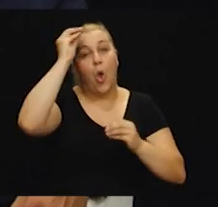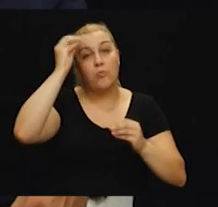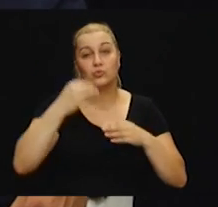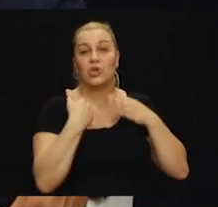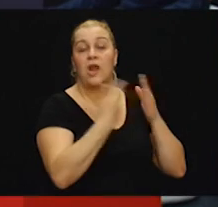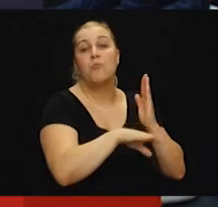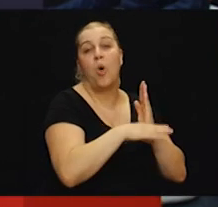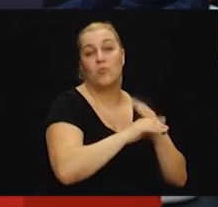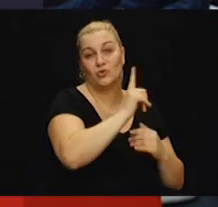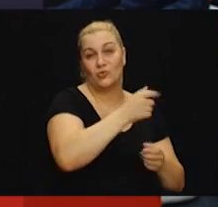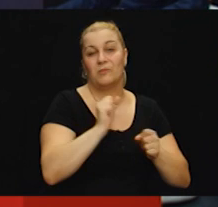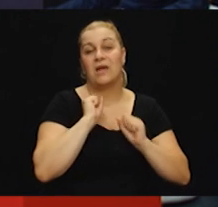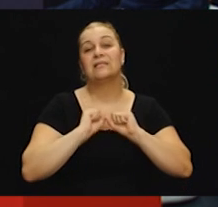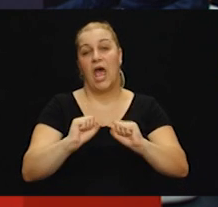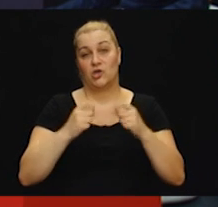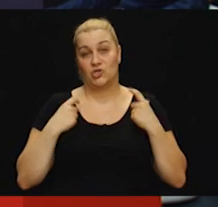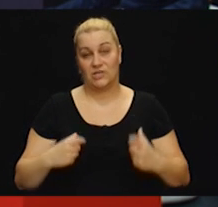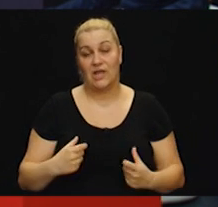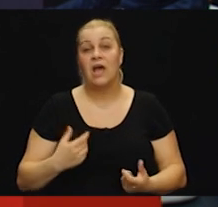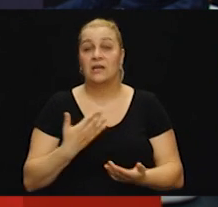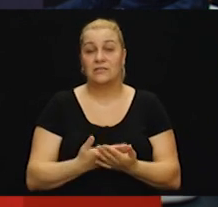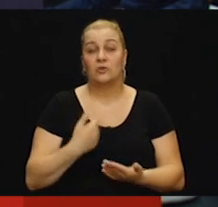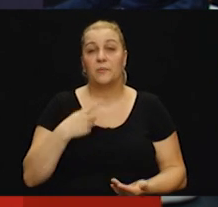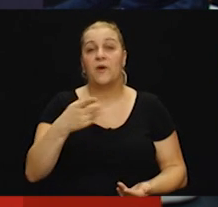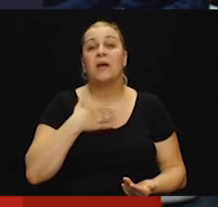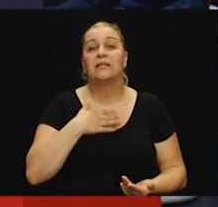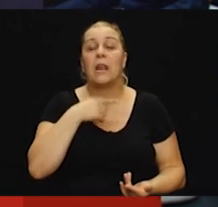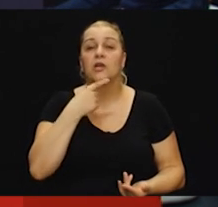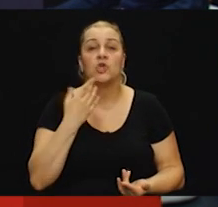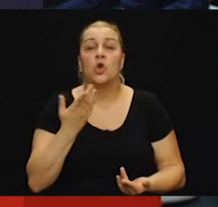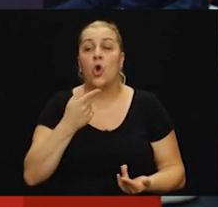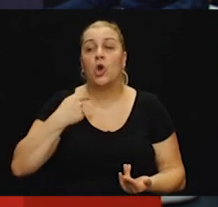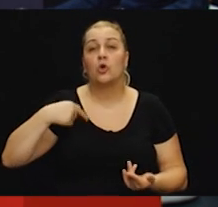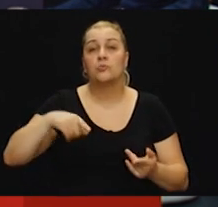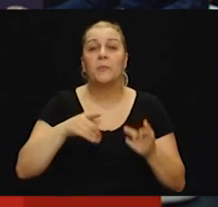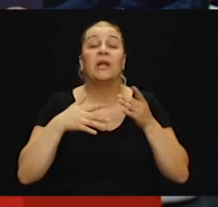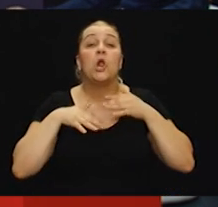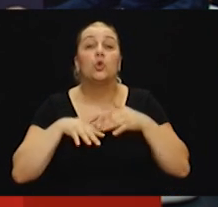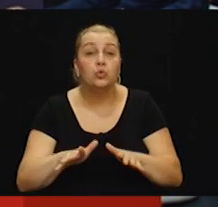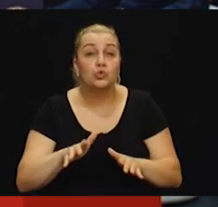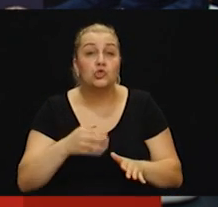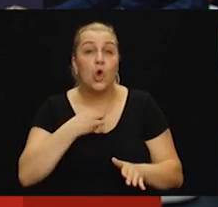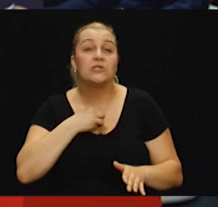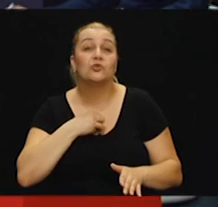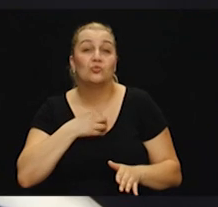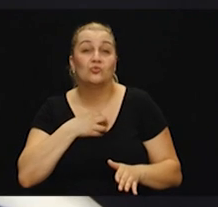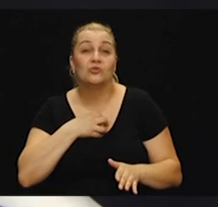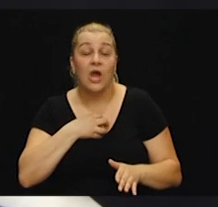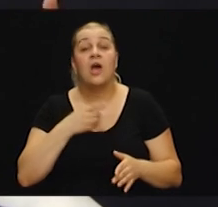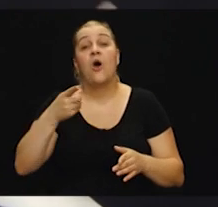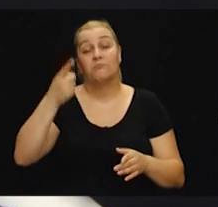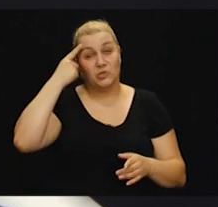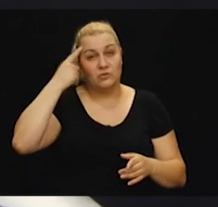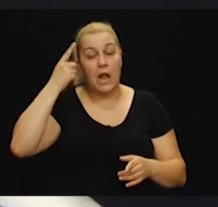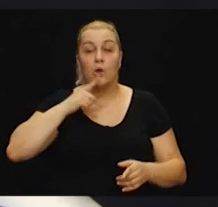Hrvatskomu i Nijepu. Da, To sam vam ti ja reći koliko je tu toga bilo ljudskosti i toga svega između nas. Jer su oni znali da oni ljudi koji voze